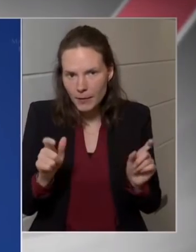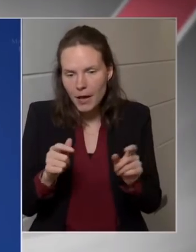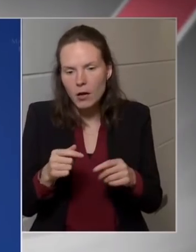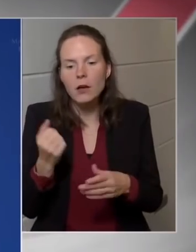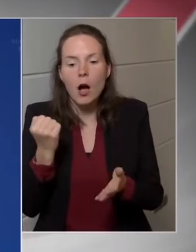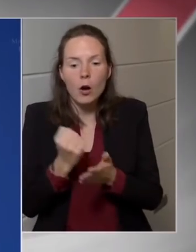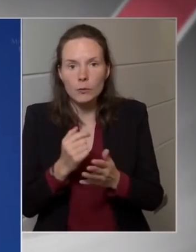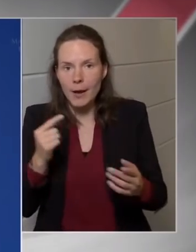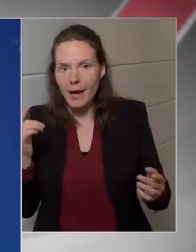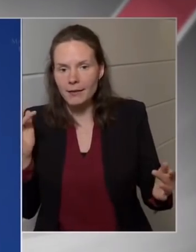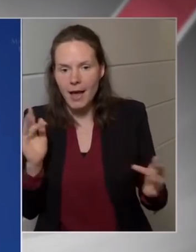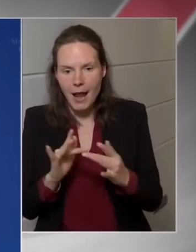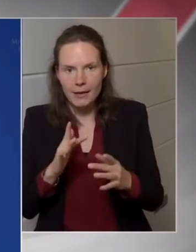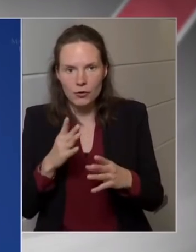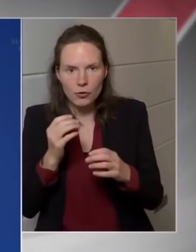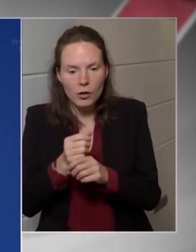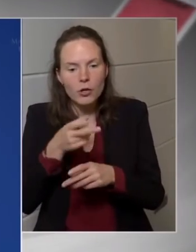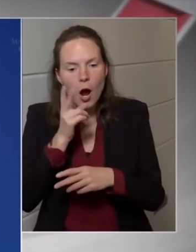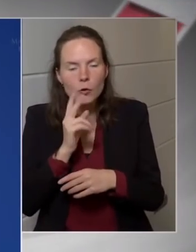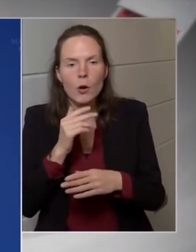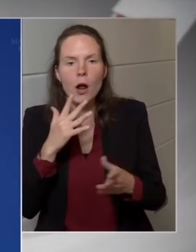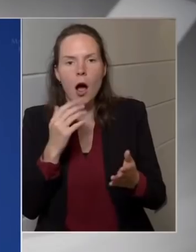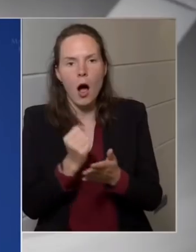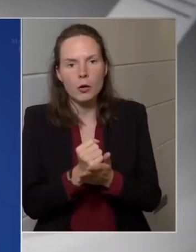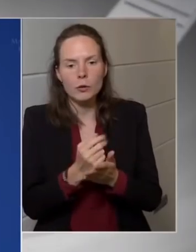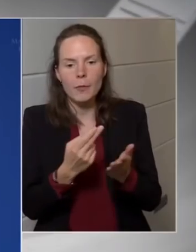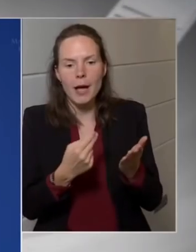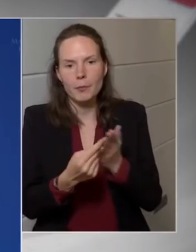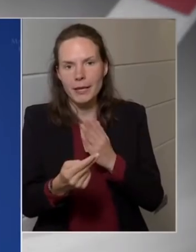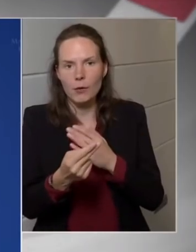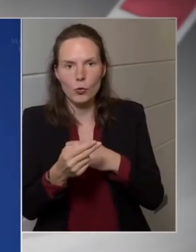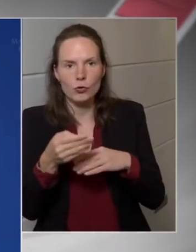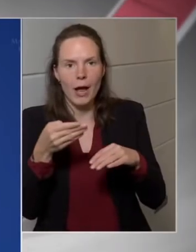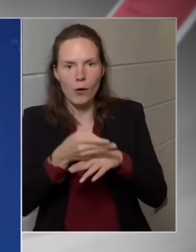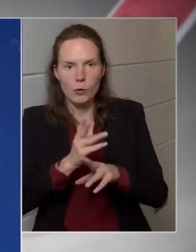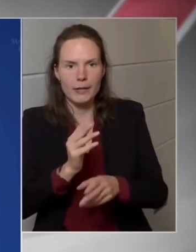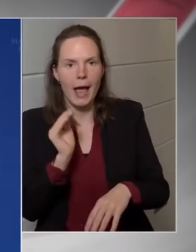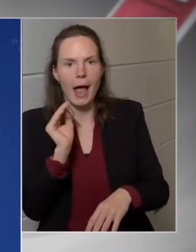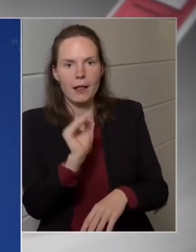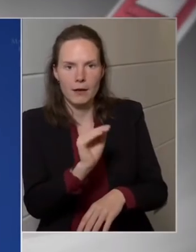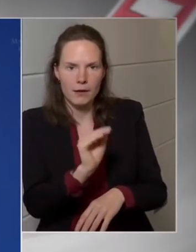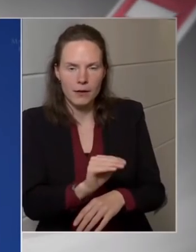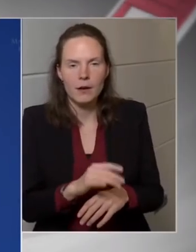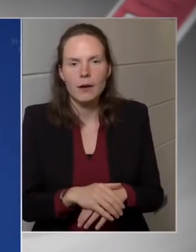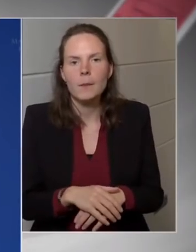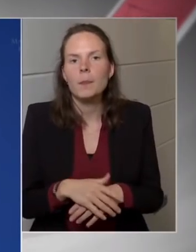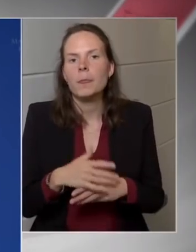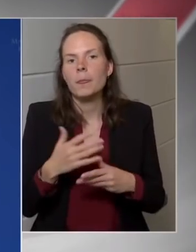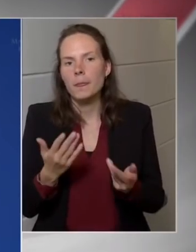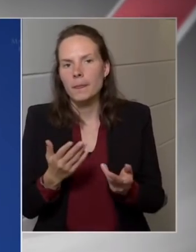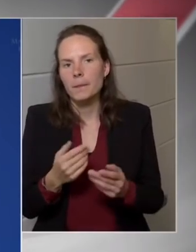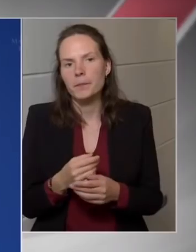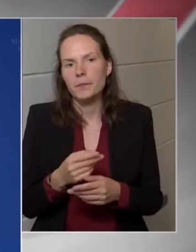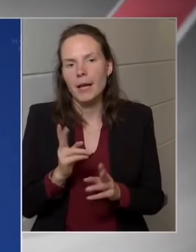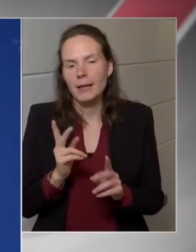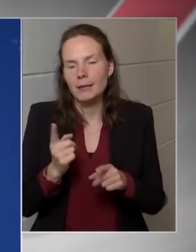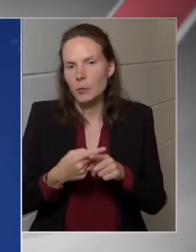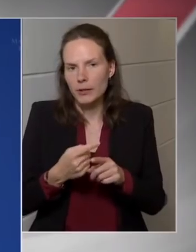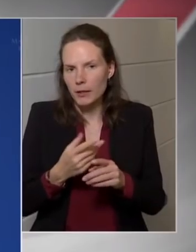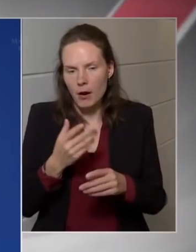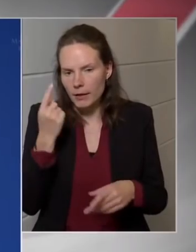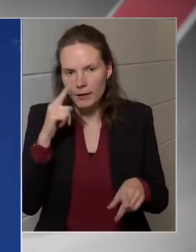tartja, akkor az alkotmánybírósághoz kell, hogy forduljon. A politikai vétó azt is jelenti, hogy alkotmányosnak tartja a javaslatot, csak politikai nem ért vele egyet.